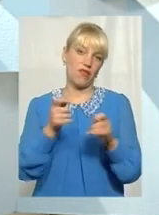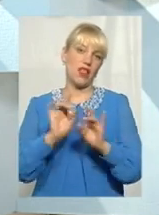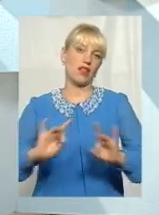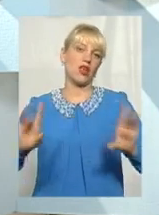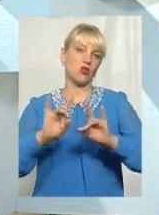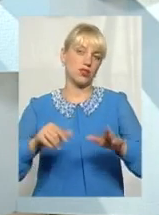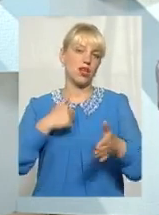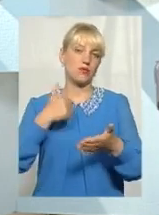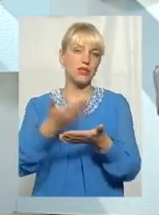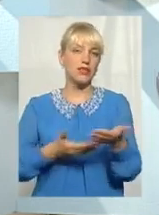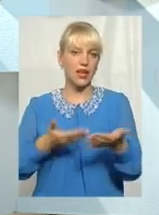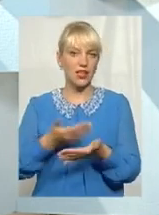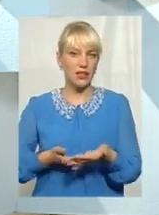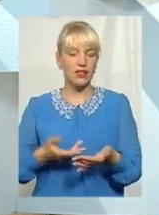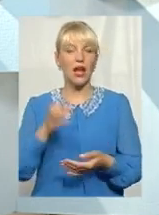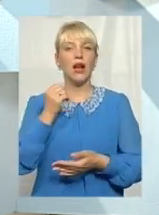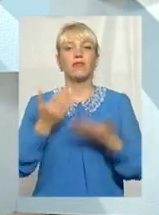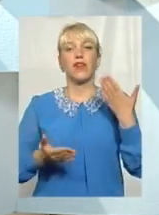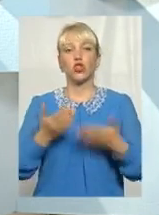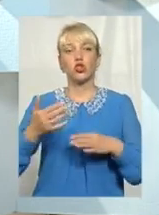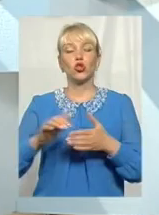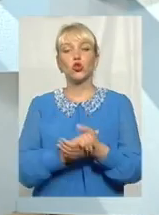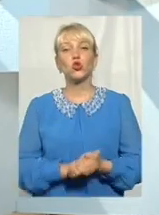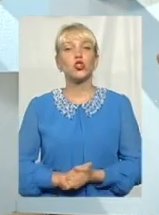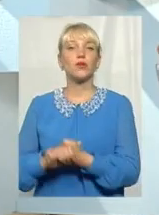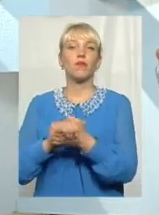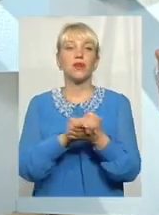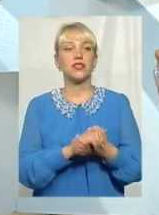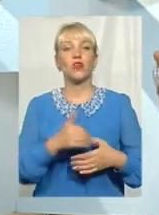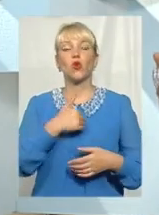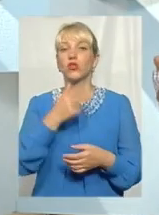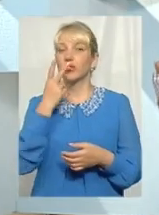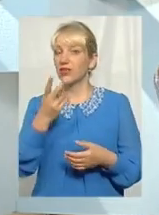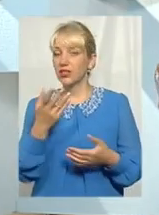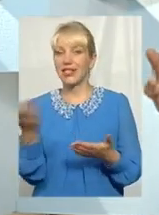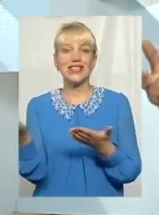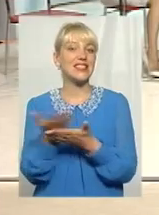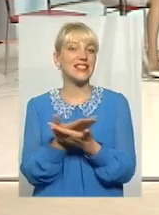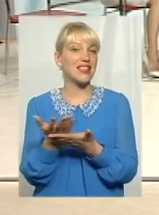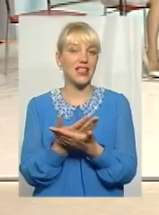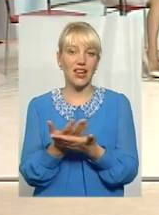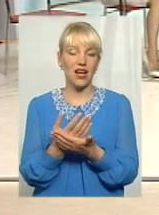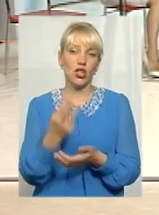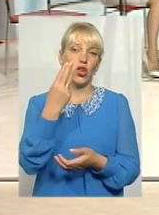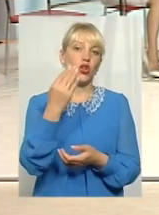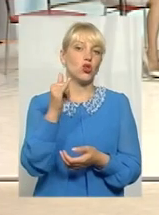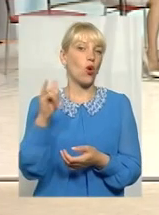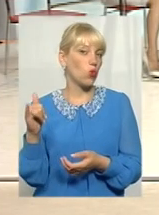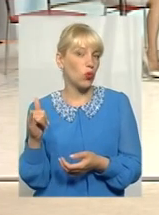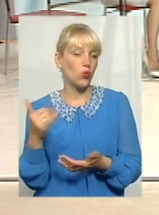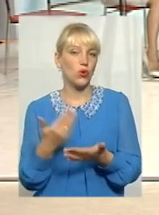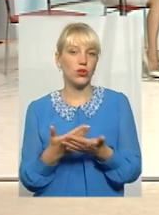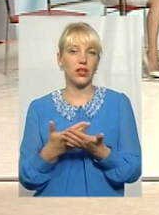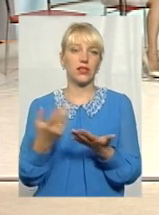здається. Якщо сьогодні суспільство хоче дивитися серіали, воно дивиться шоу, якісь